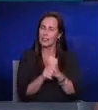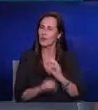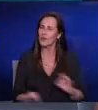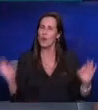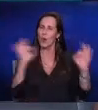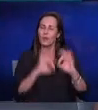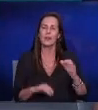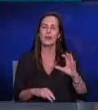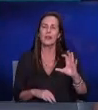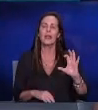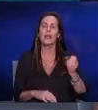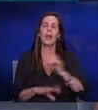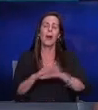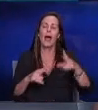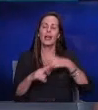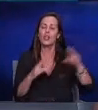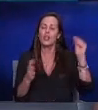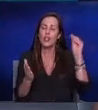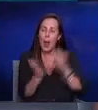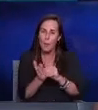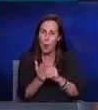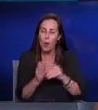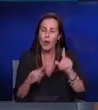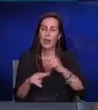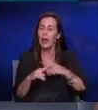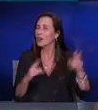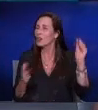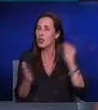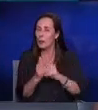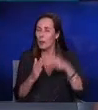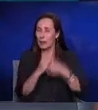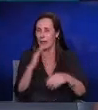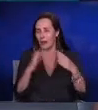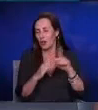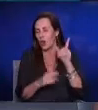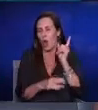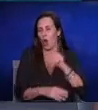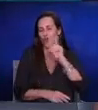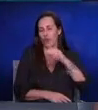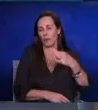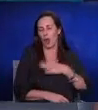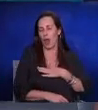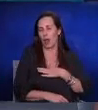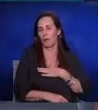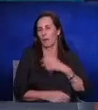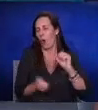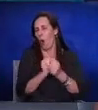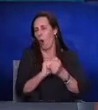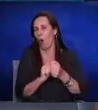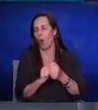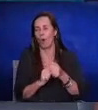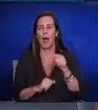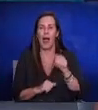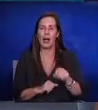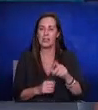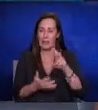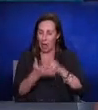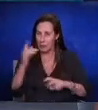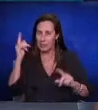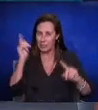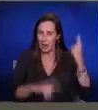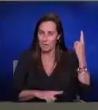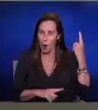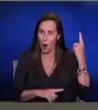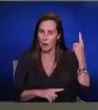ברשום של קניית הדירה הם נרשמו כבעלי דירה שנייה אז ככל שאמס יהיה גבוה יותר פחות